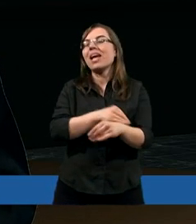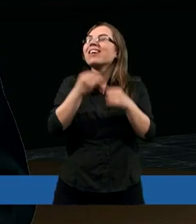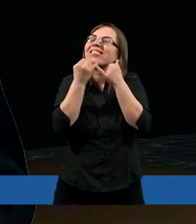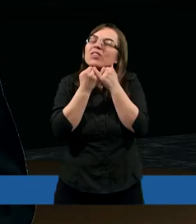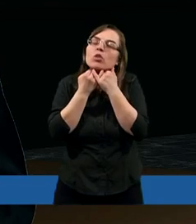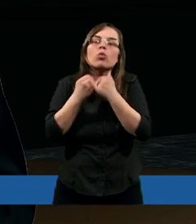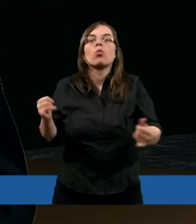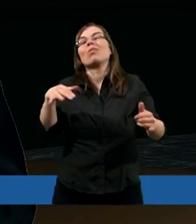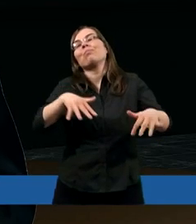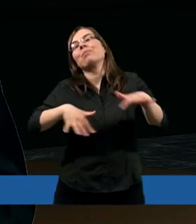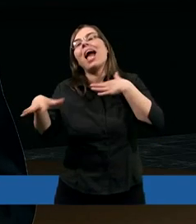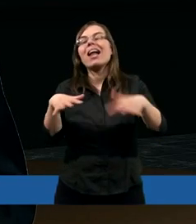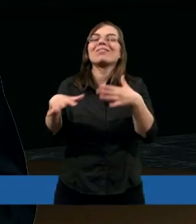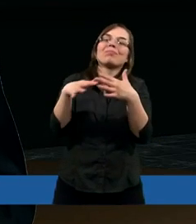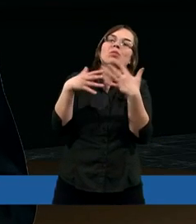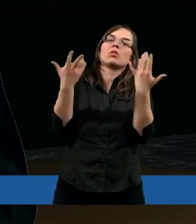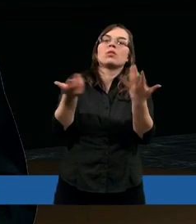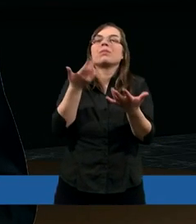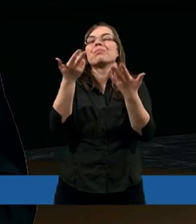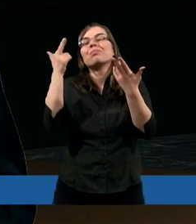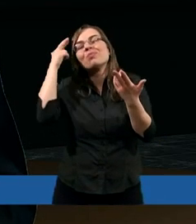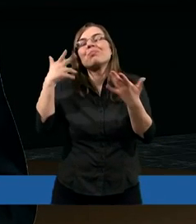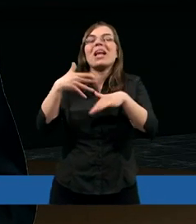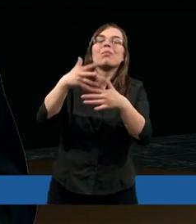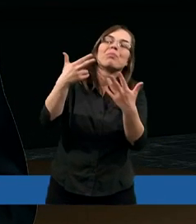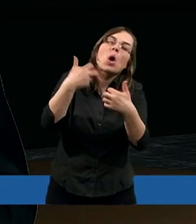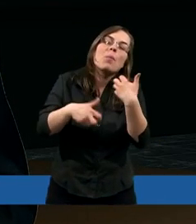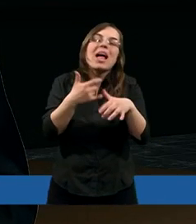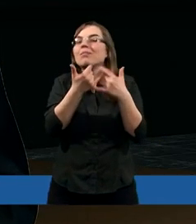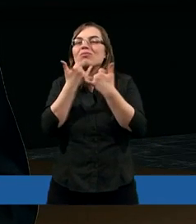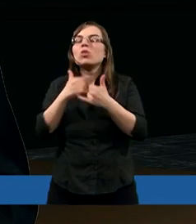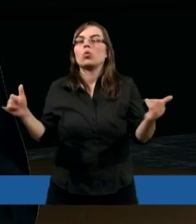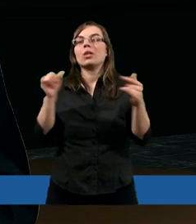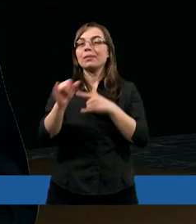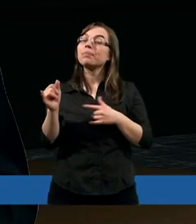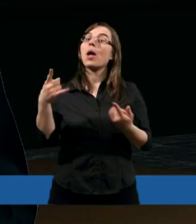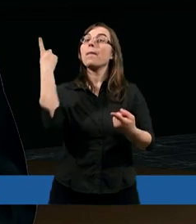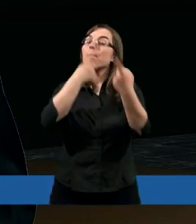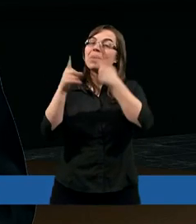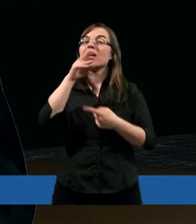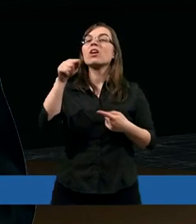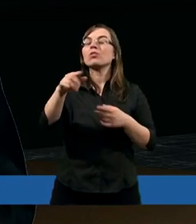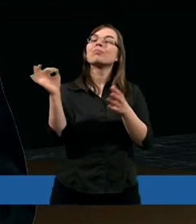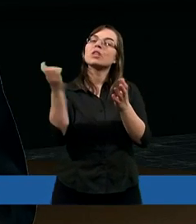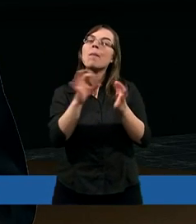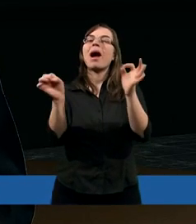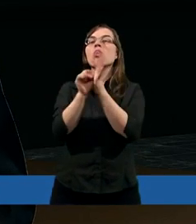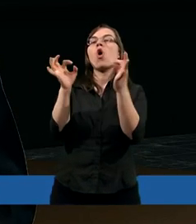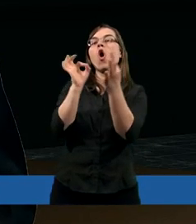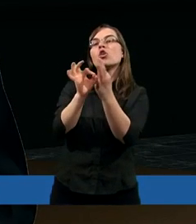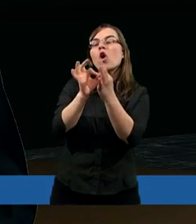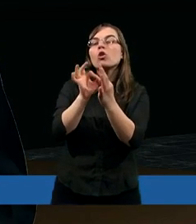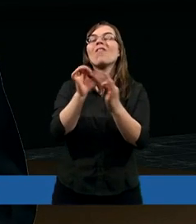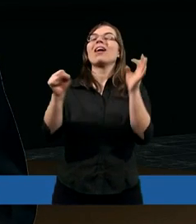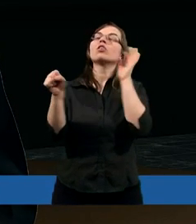w różnym miejscu jest tego pielgrzymowania i myślę, że trzeba dostosowywać to